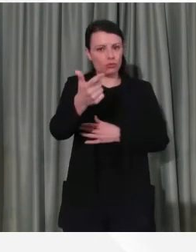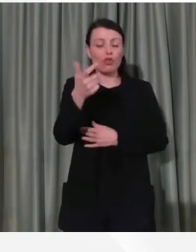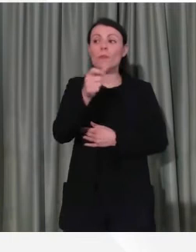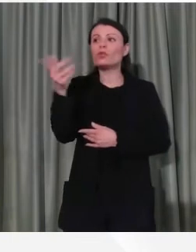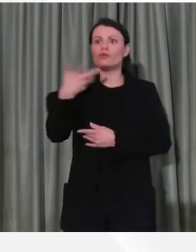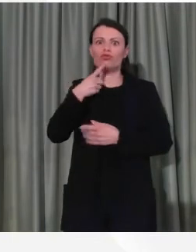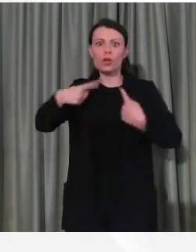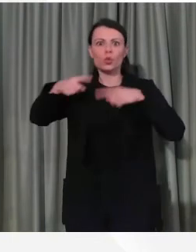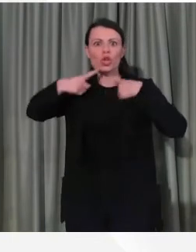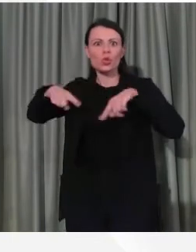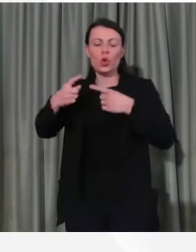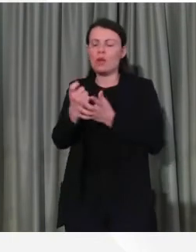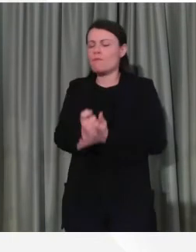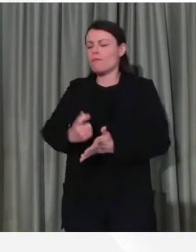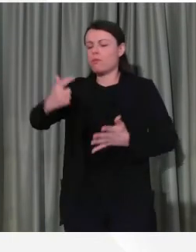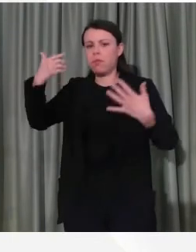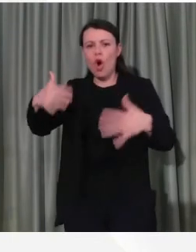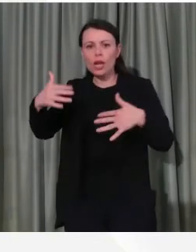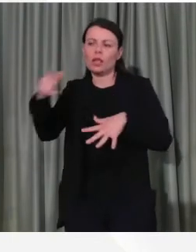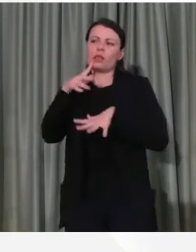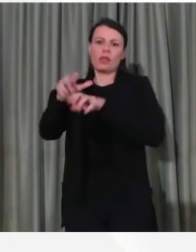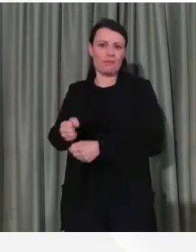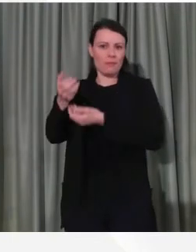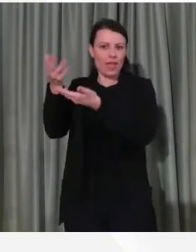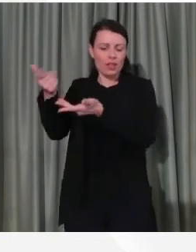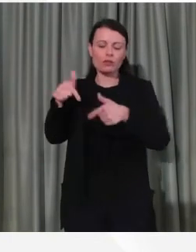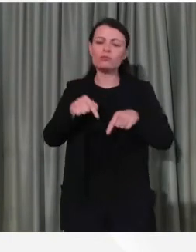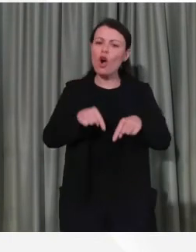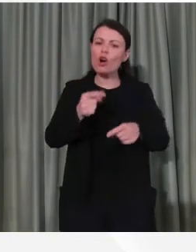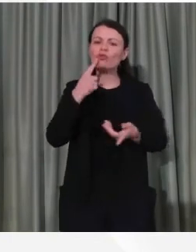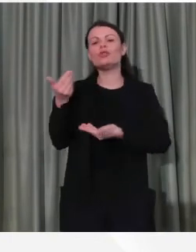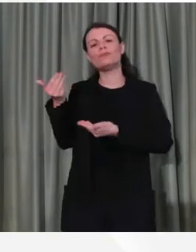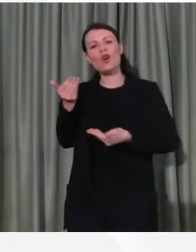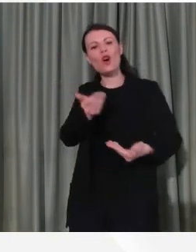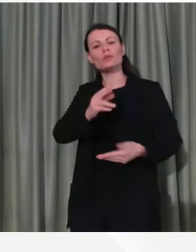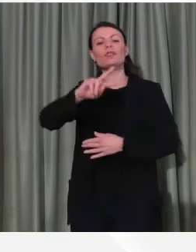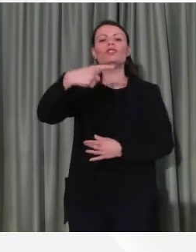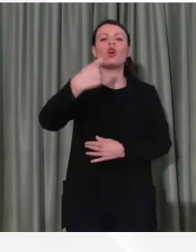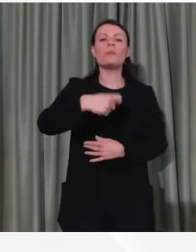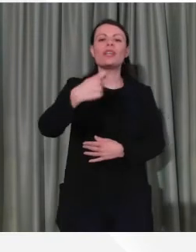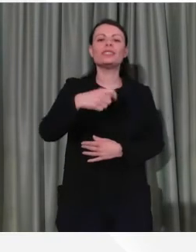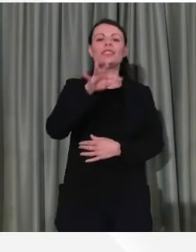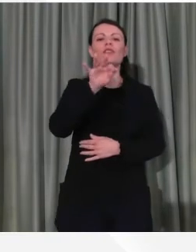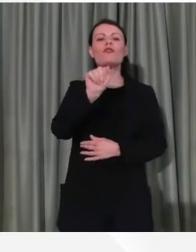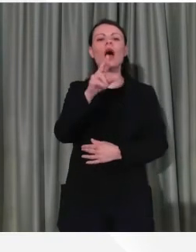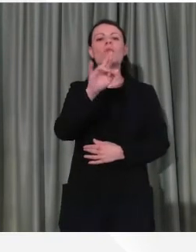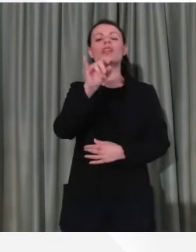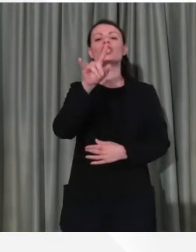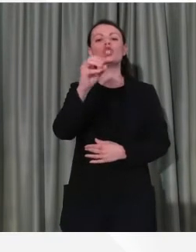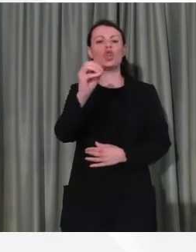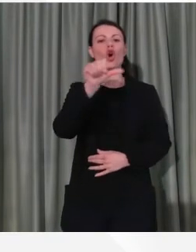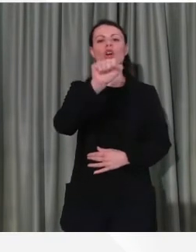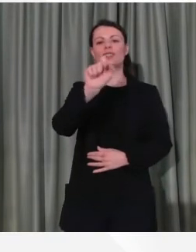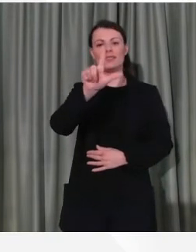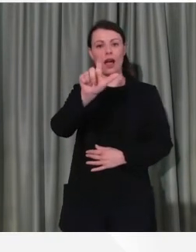importanti e quindi abbiamo come ospite il vicepresidente Fabrizio Sala che ci